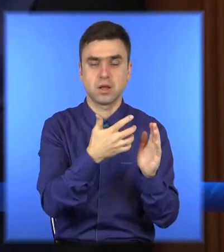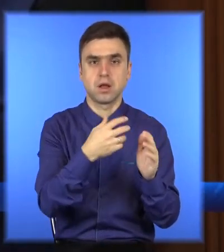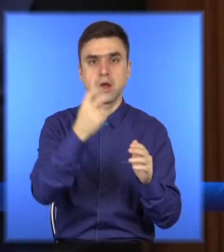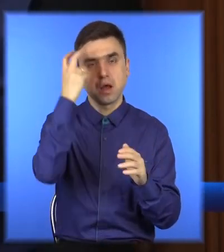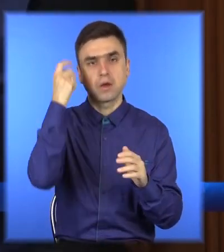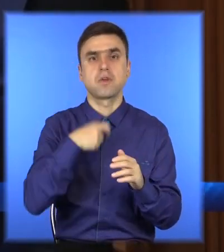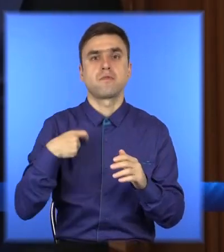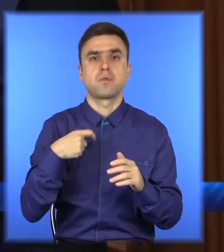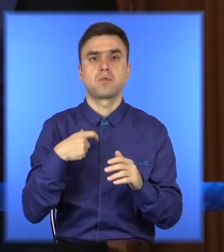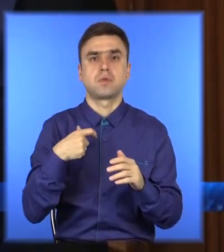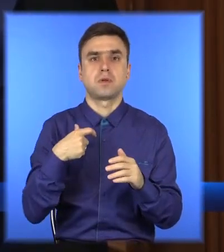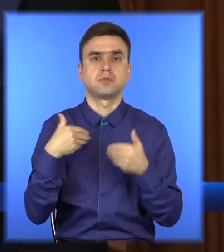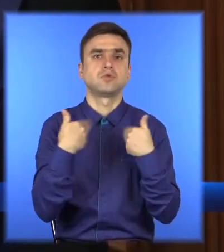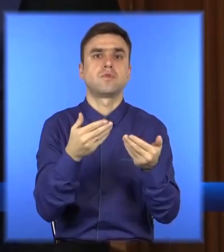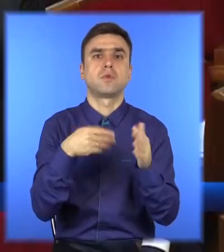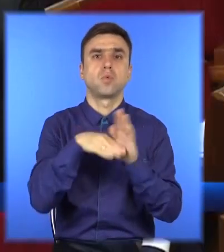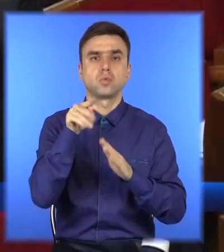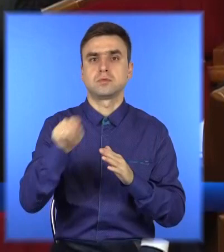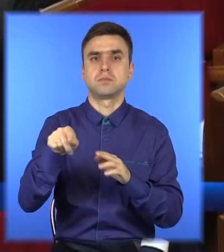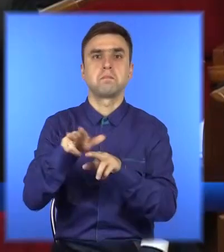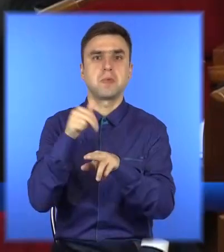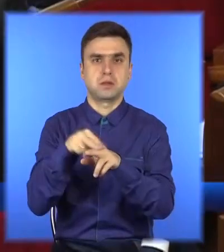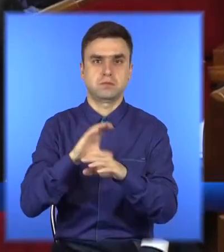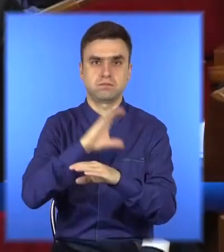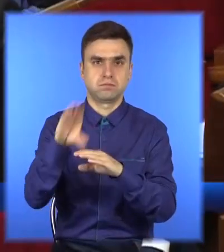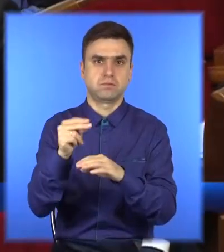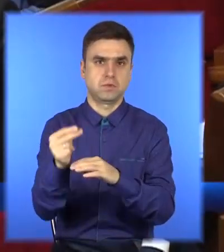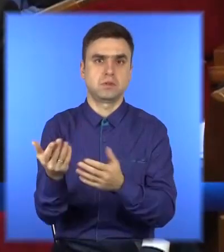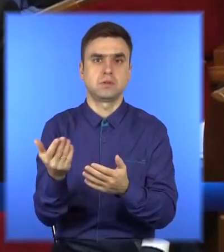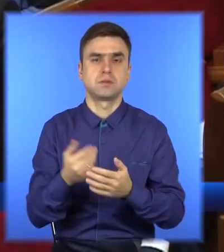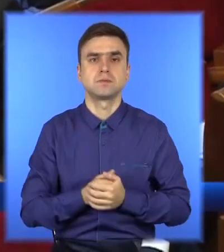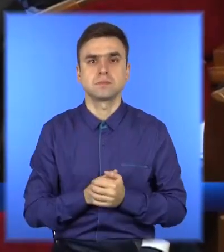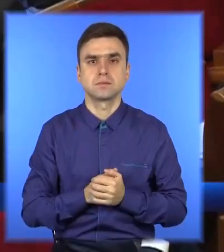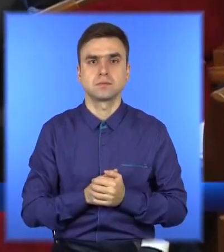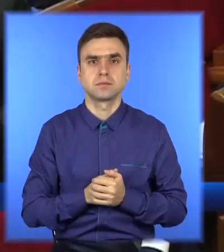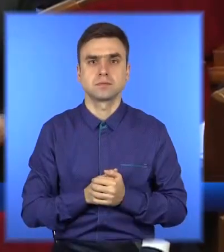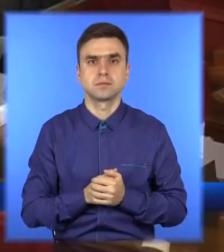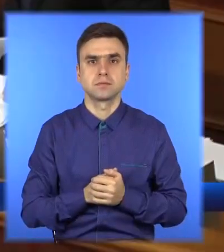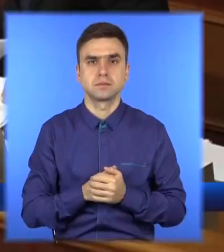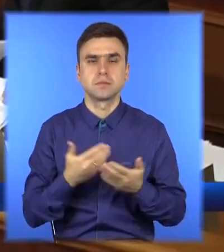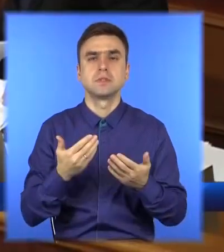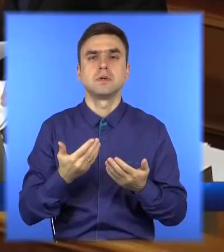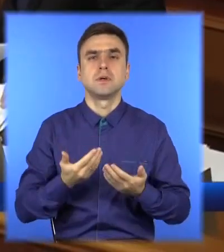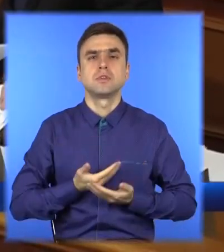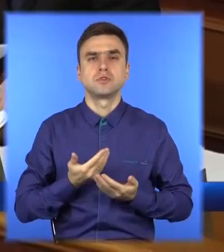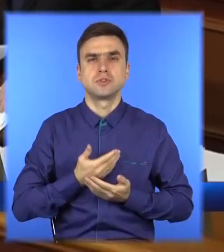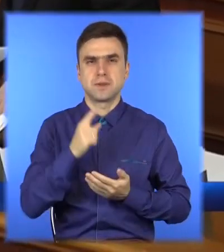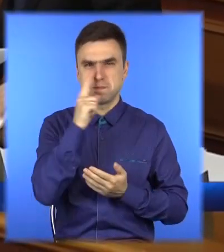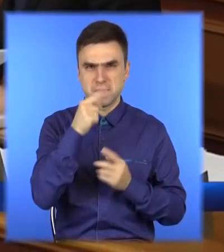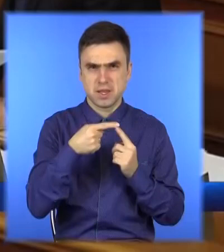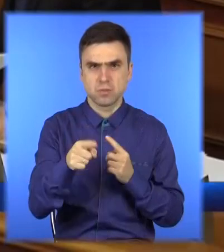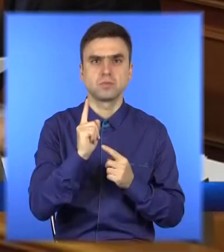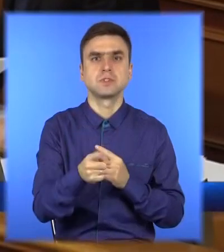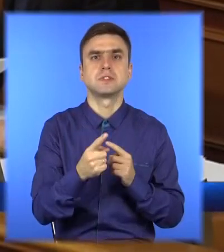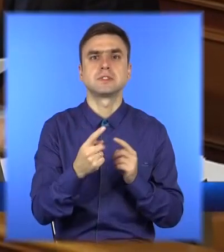нам будувати поліцейську силову державу. Основне – прожитковий мінімум зросте до 1700 гривень на початку року. Мінімальна